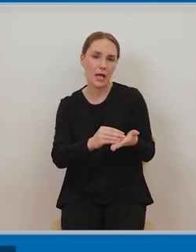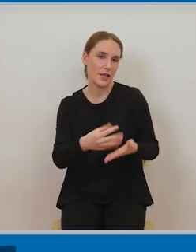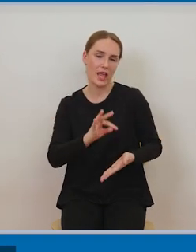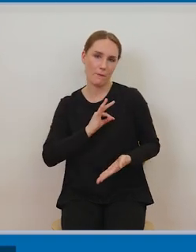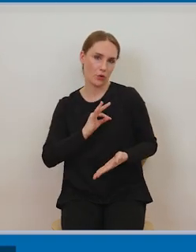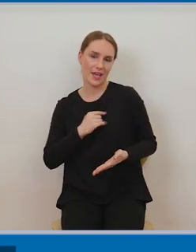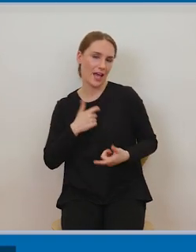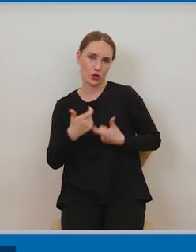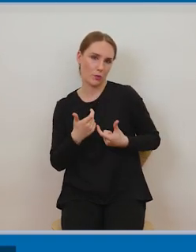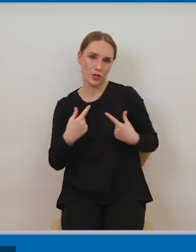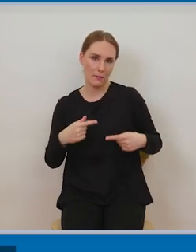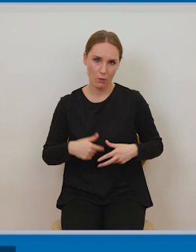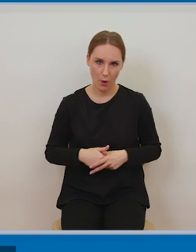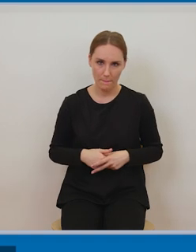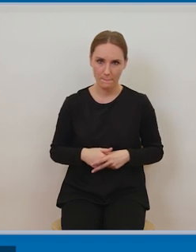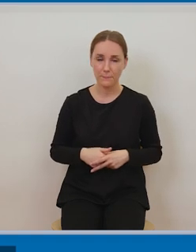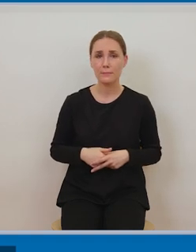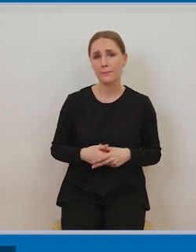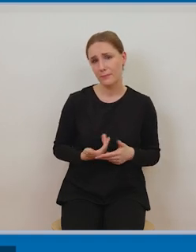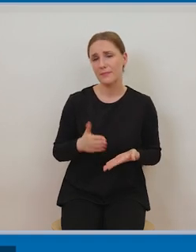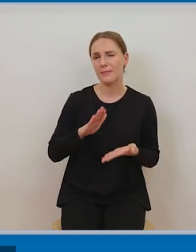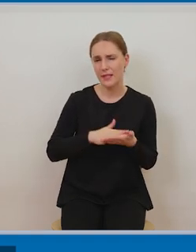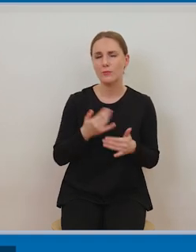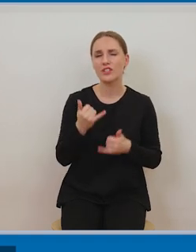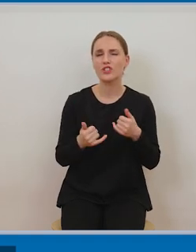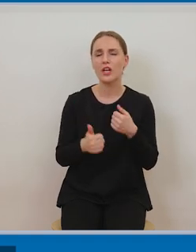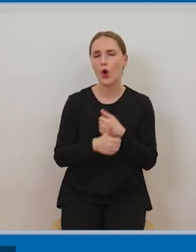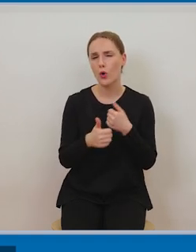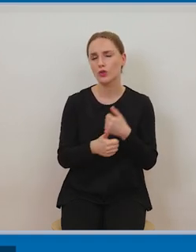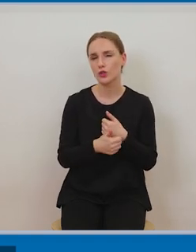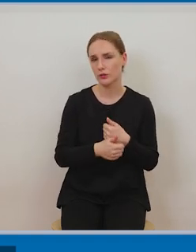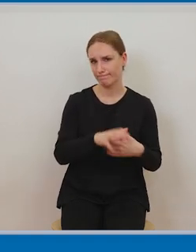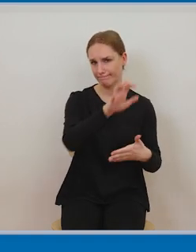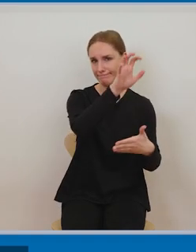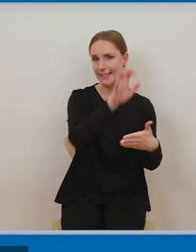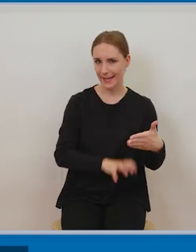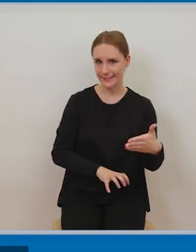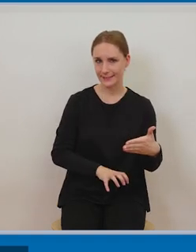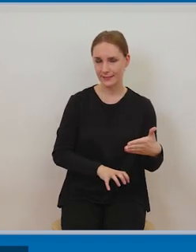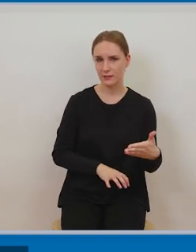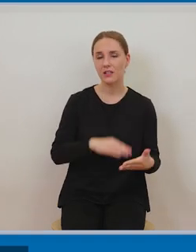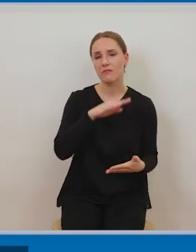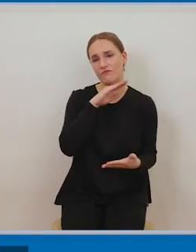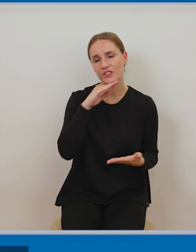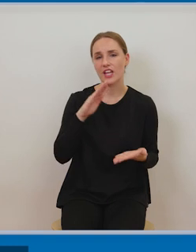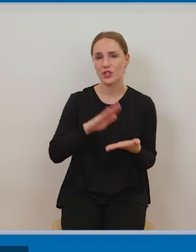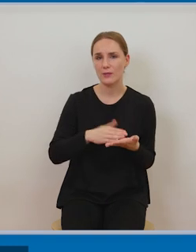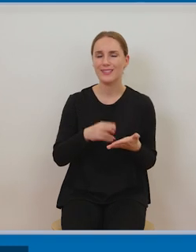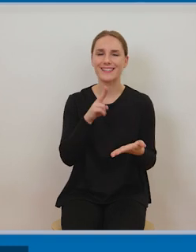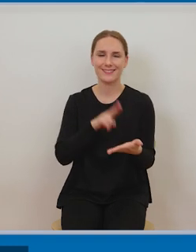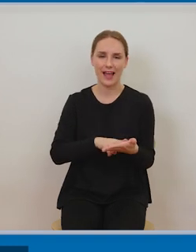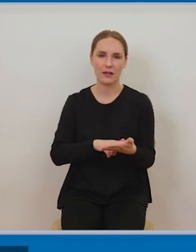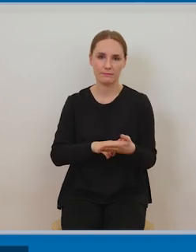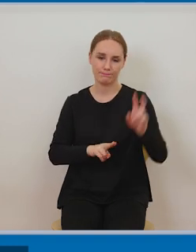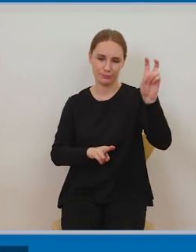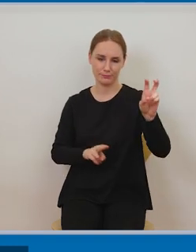otwieramy zamykamy ale to mogą być też inne formy zaznaczenia tego przejętego fragmentu może to być